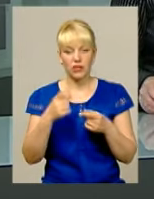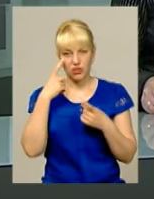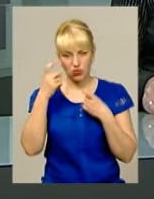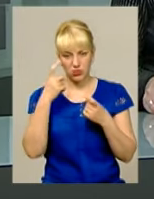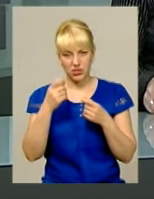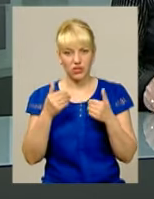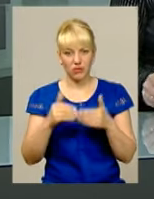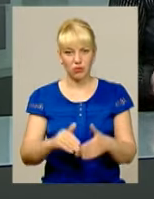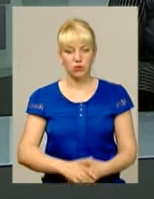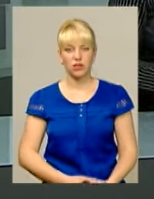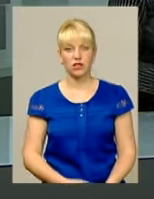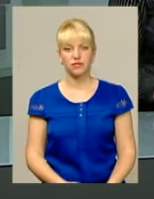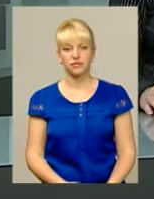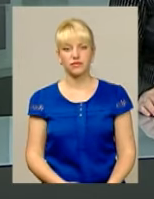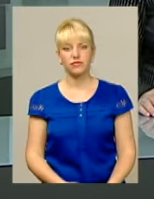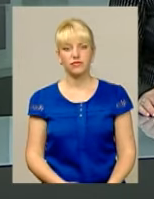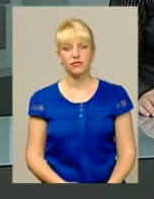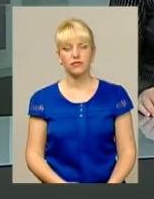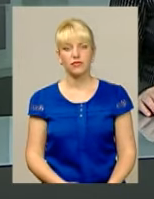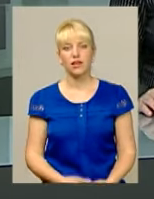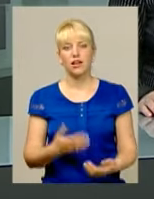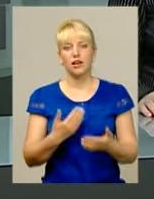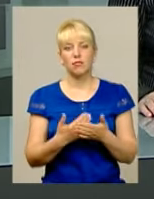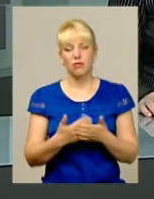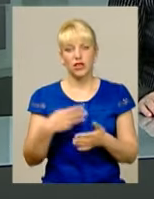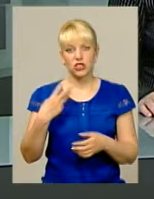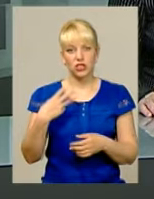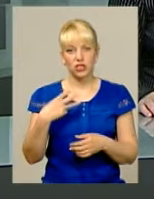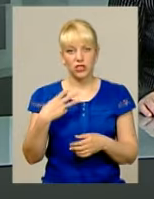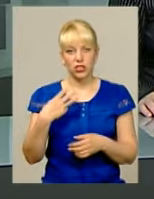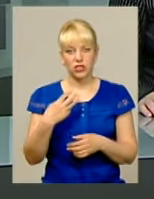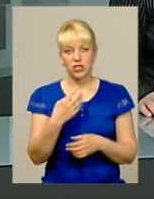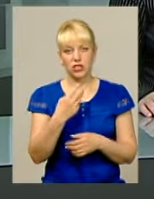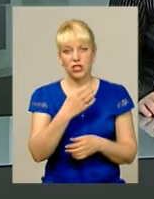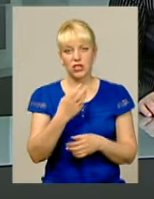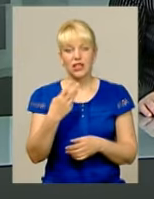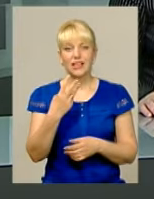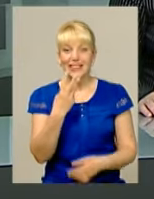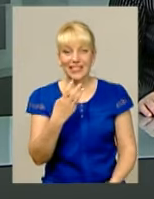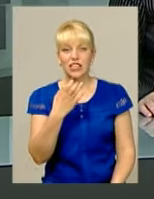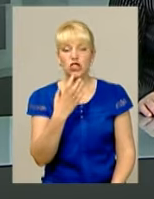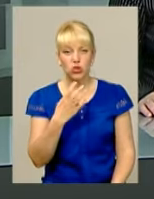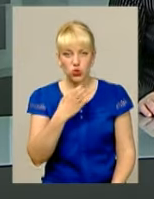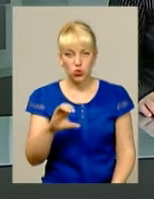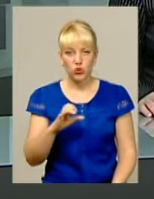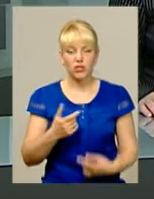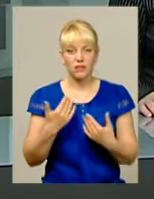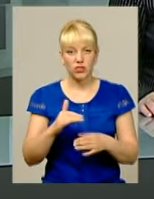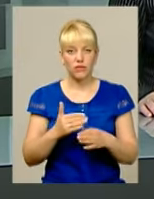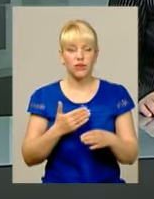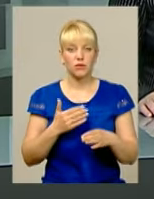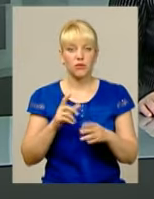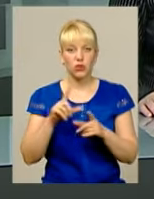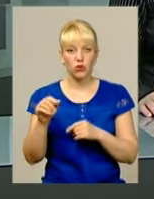інформаційних випусках Майже три сотні цьогорічних призовників краю уже вирушили до військових частин